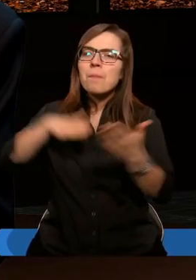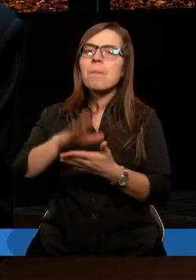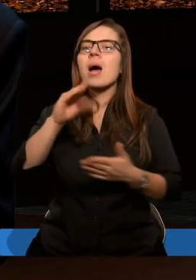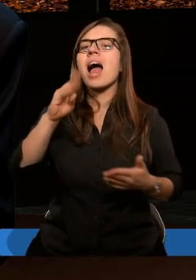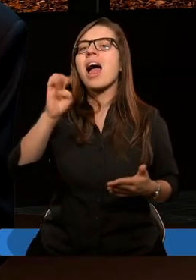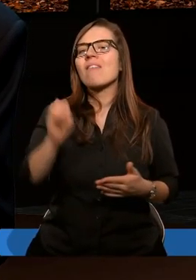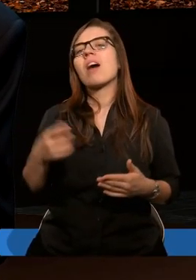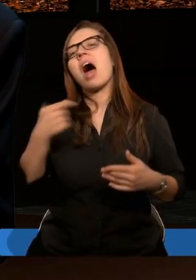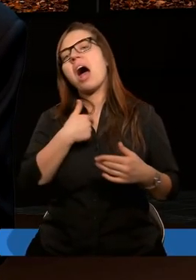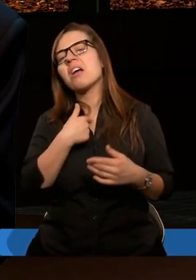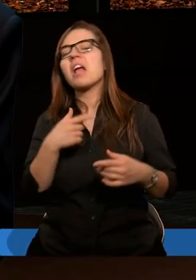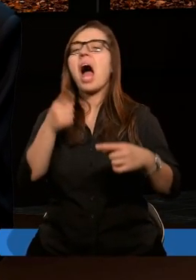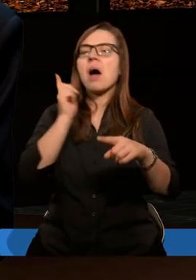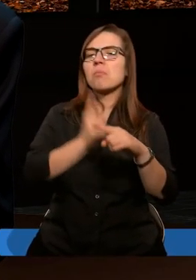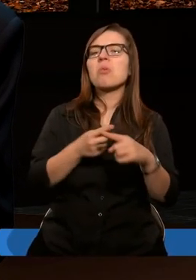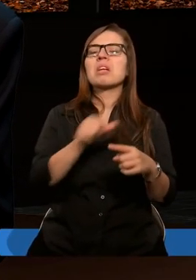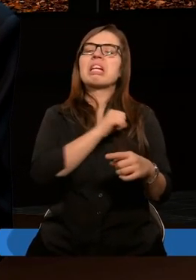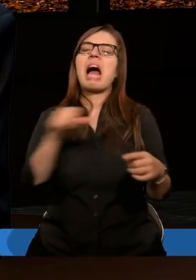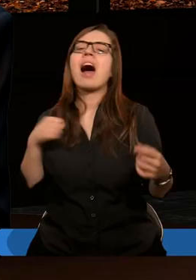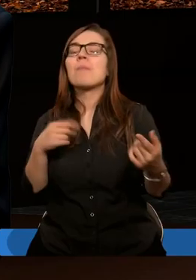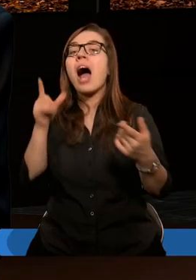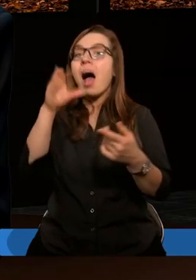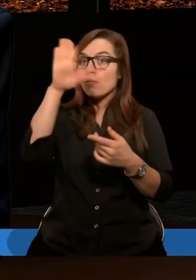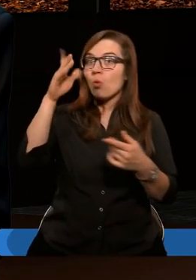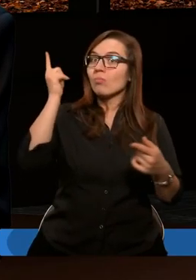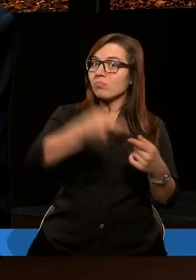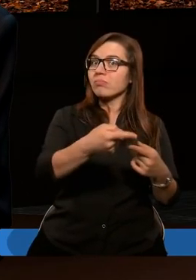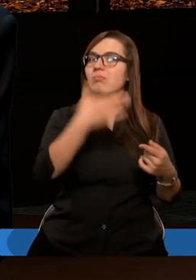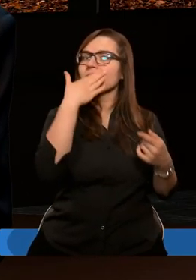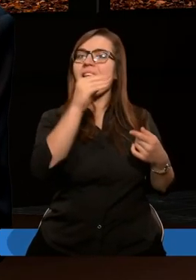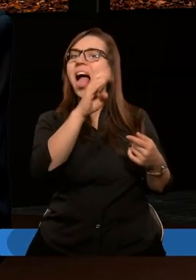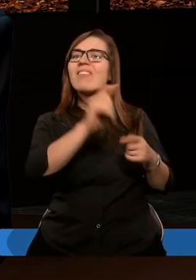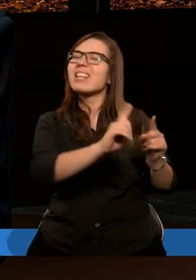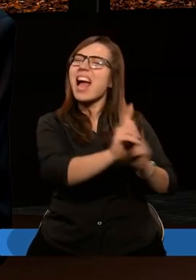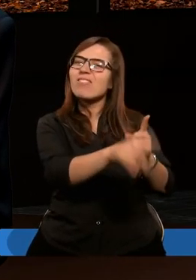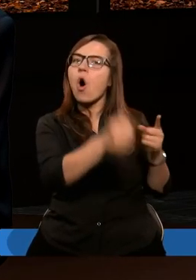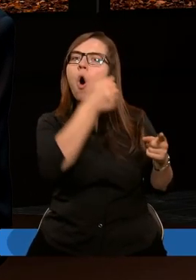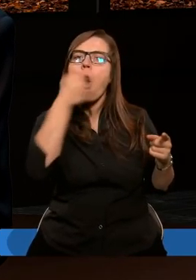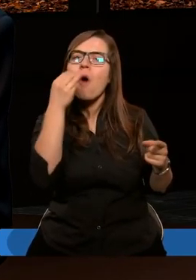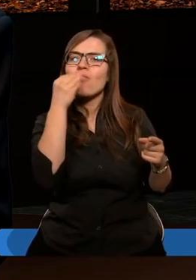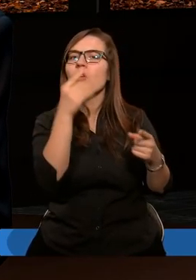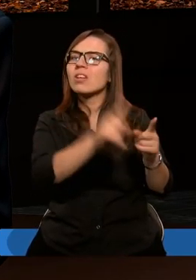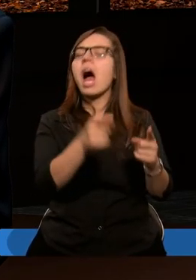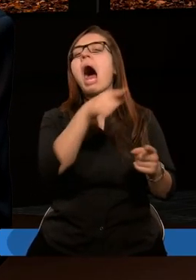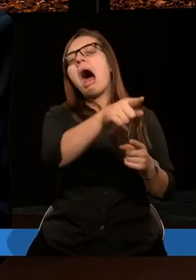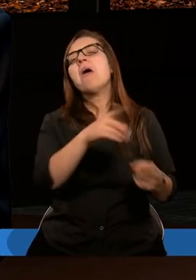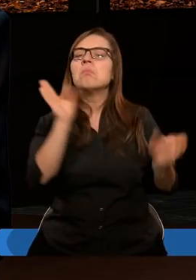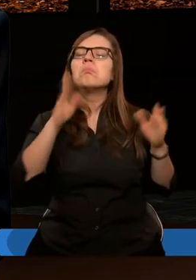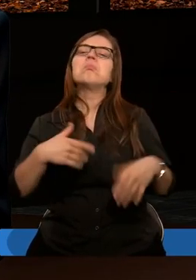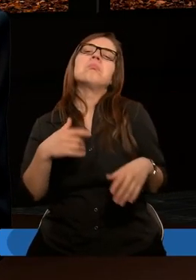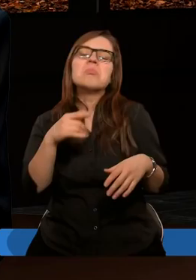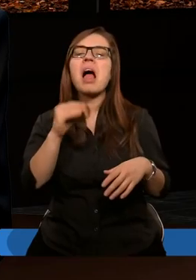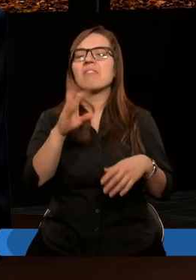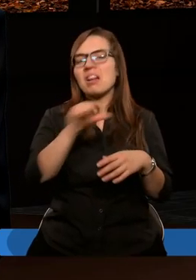postanowiła po swojemu. Bóg powiedział, żeby nie jeść owocu, a ona po swojemu zrobiła. Ona taki